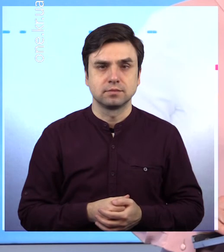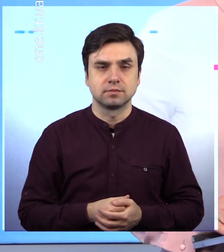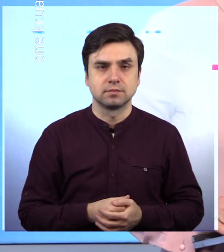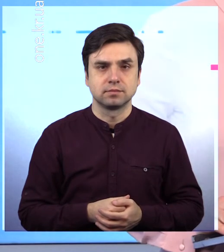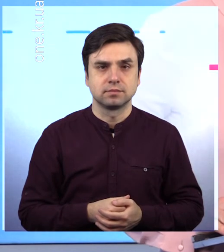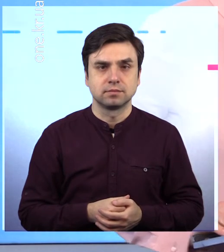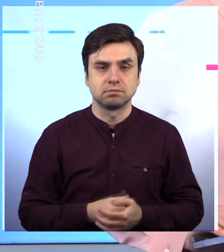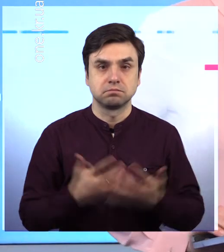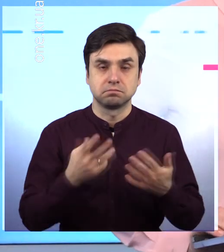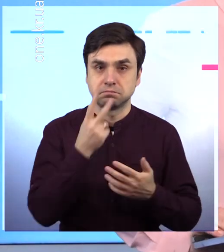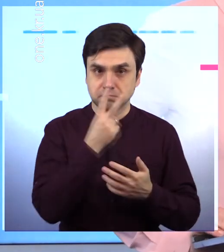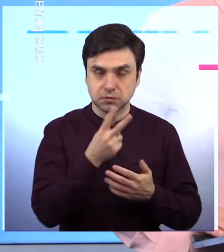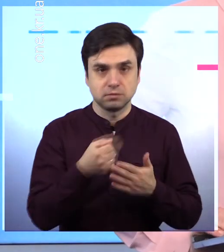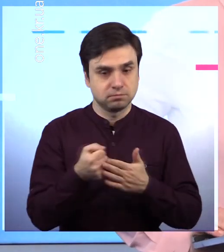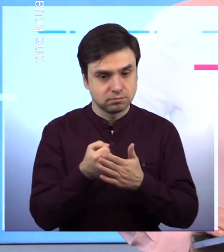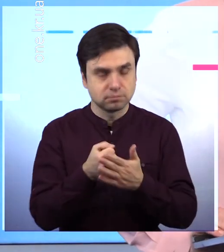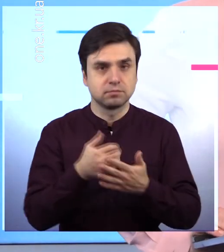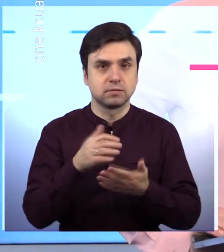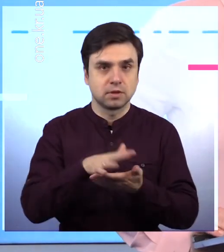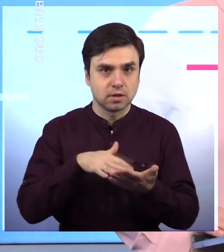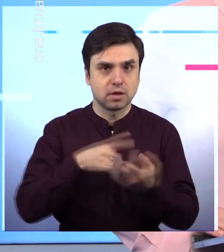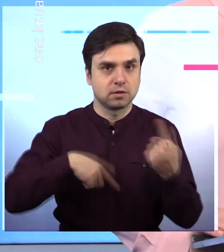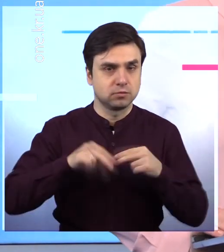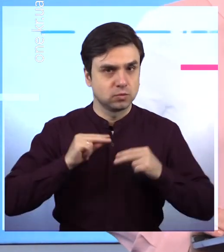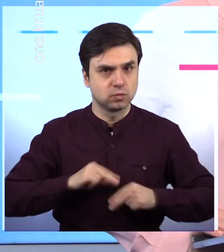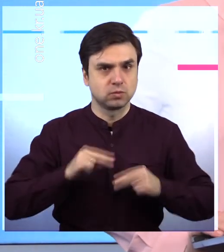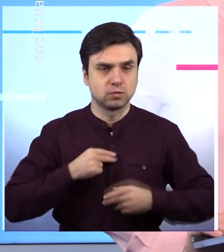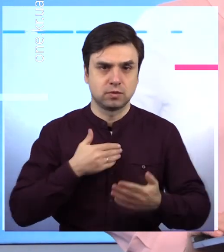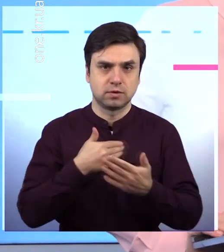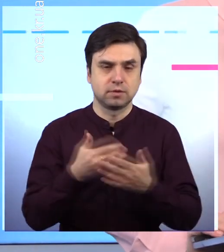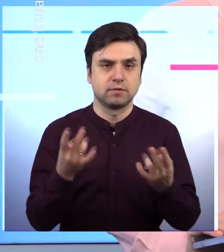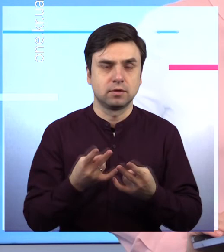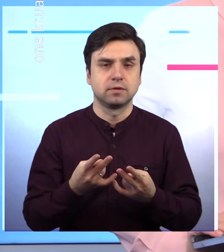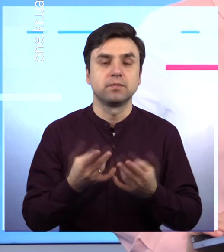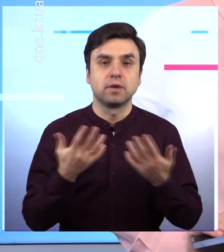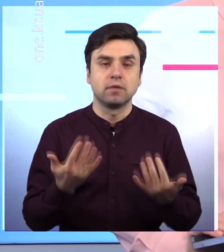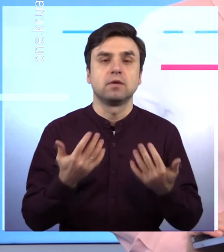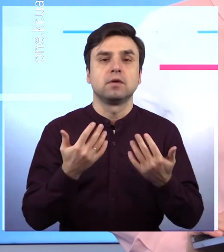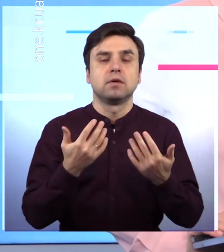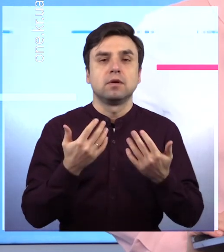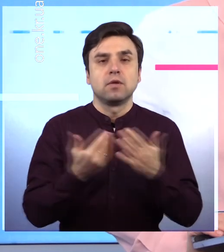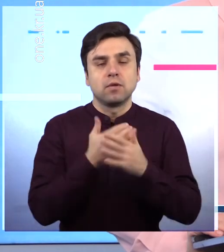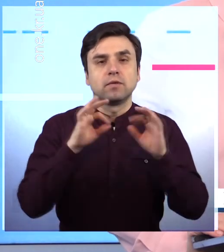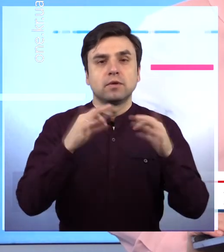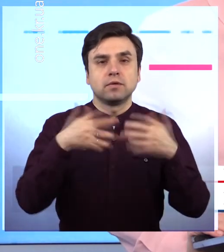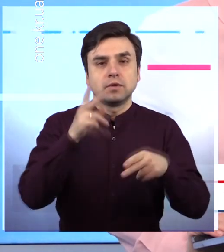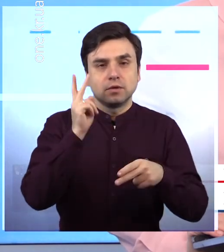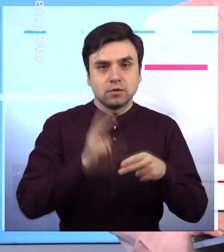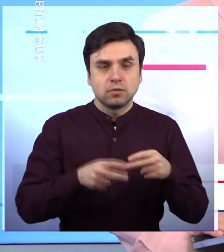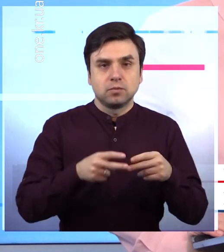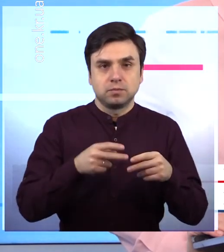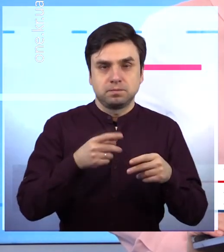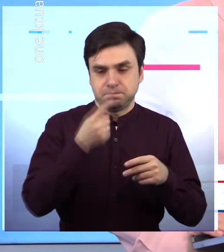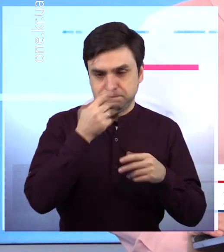Тож, бачимо, є чого прагнути. Працюємо далі. Такими були головні новини дня. Найближчим часом синоптики обіцяють морозну